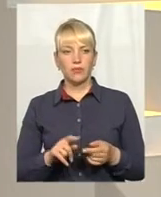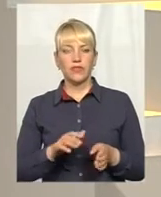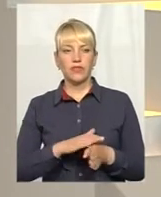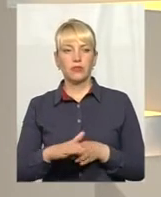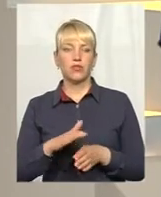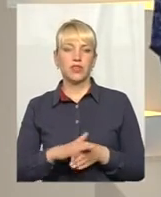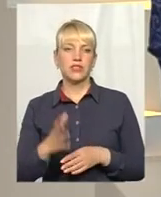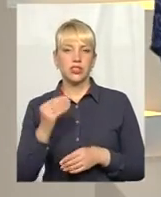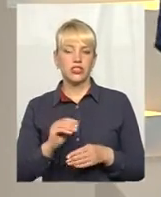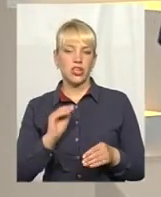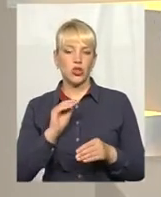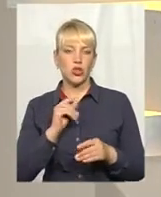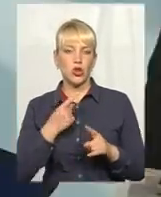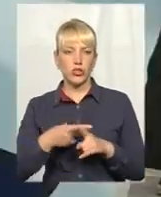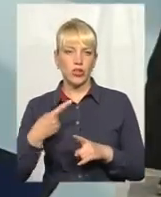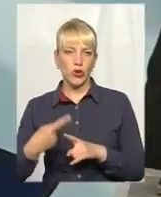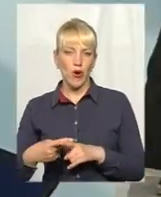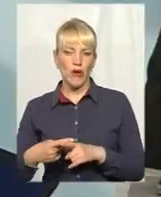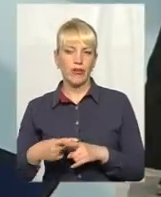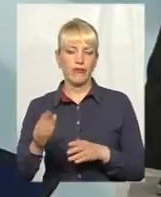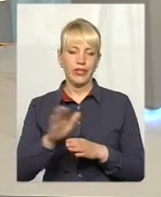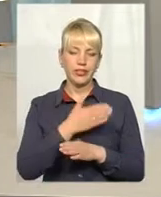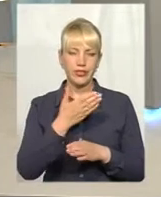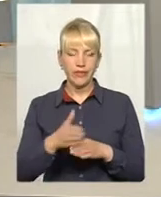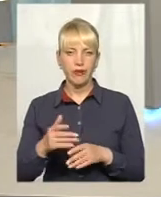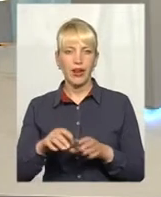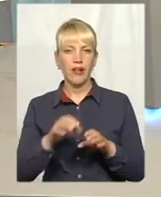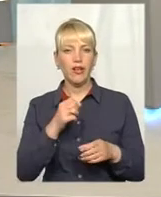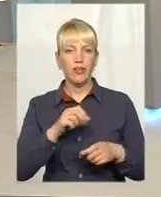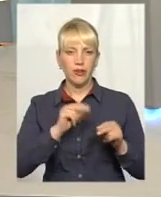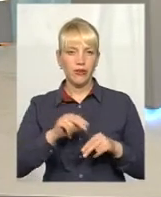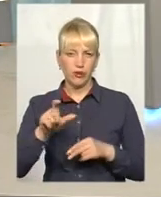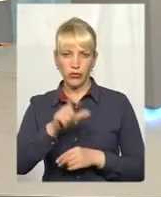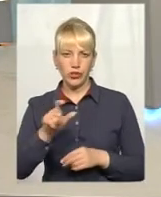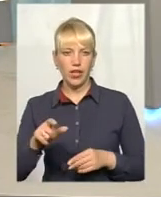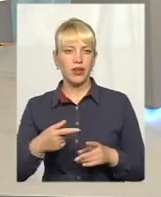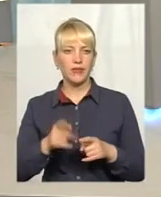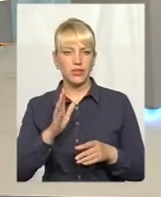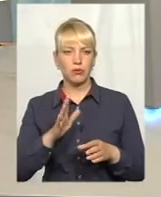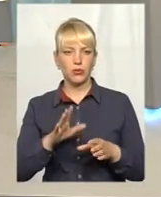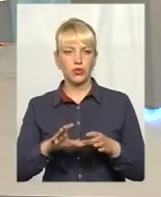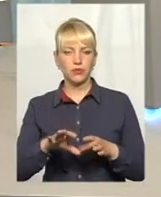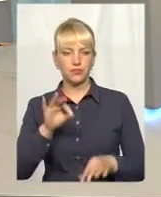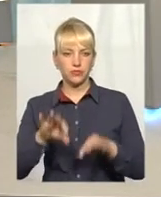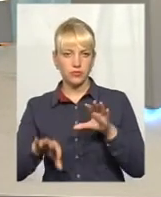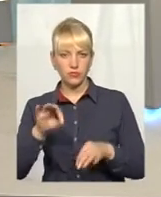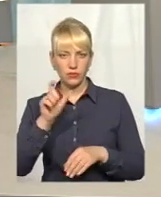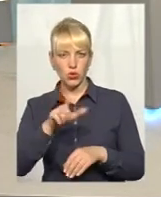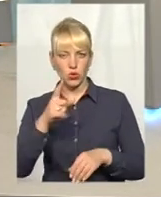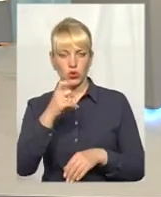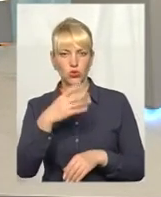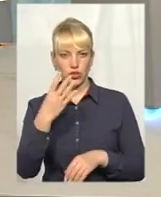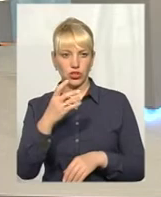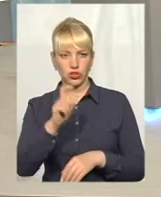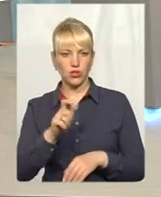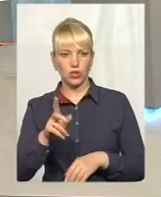ще додатковий відсів кандидатів? Навчання буде тривати відібраних кандидатів, які, ми говорили, 104 кандидата,